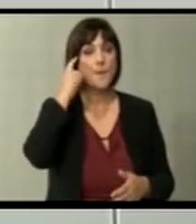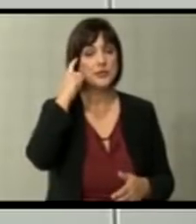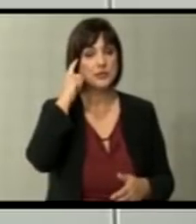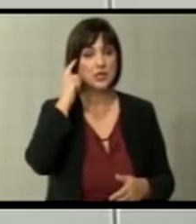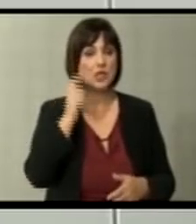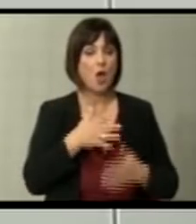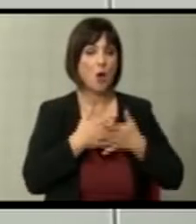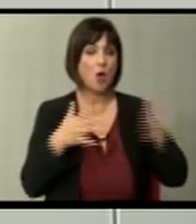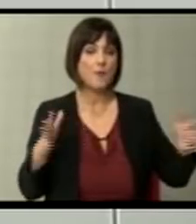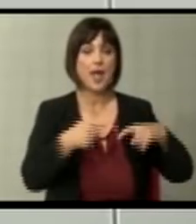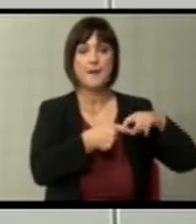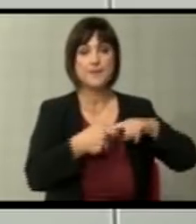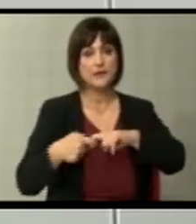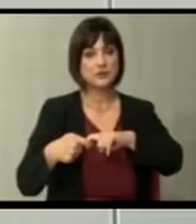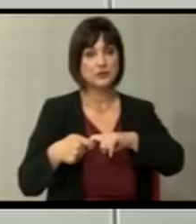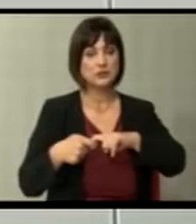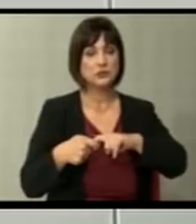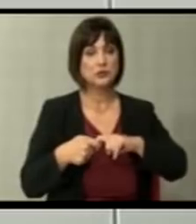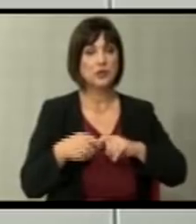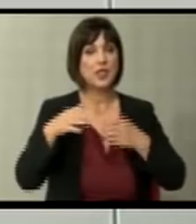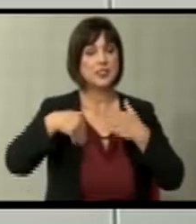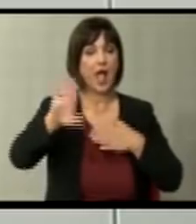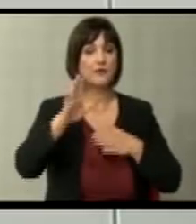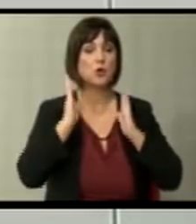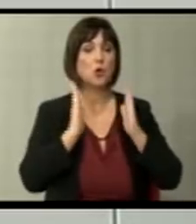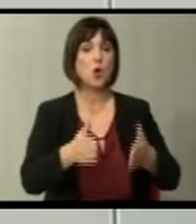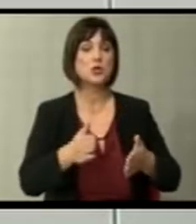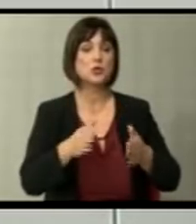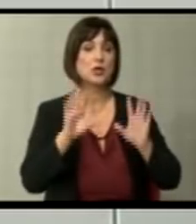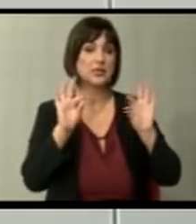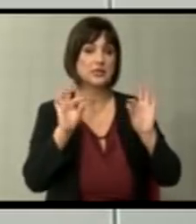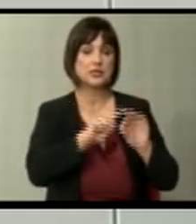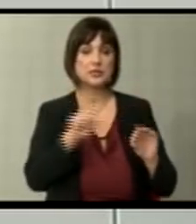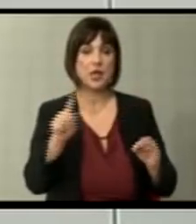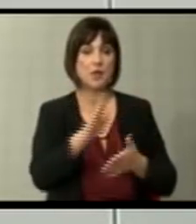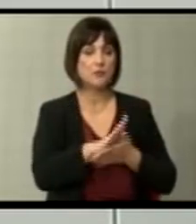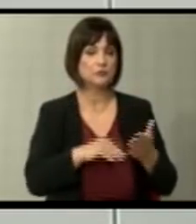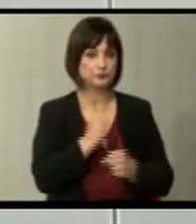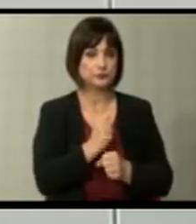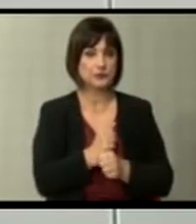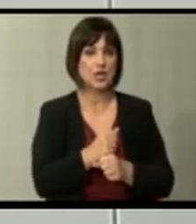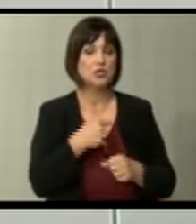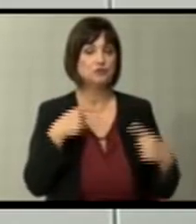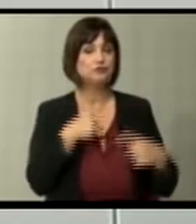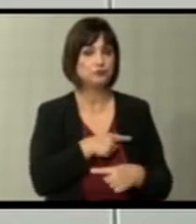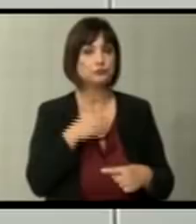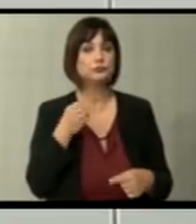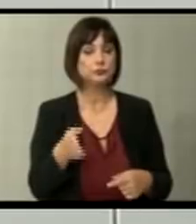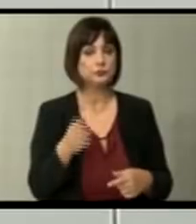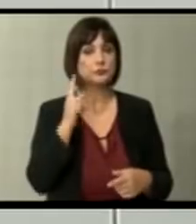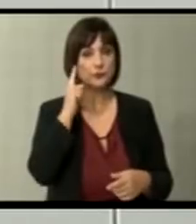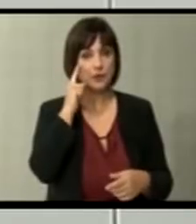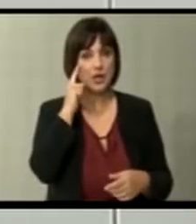капитални поврзувања со надворот од коридор од 10 не профункционира и трагично е тоа што да